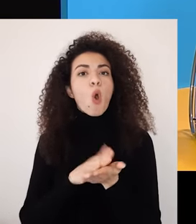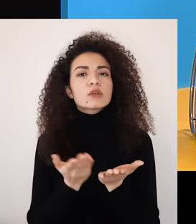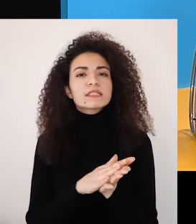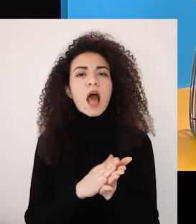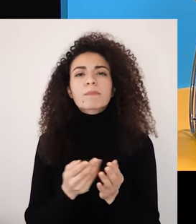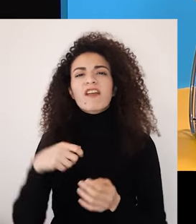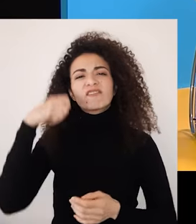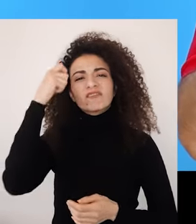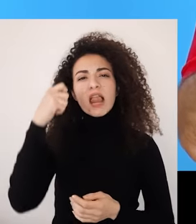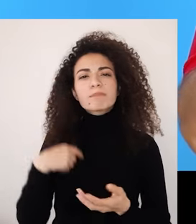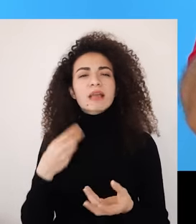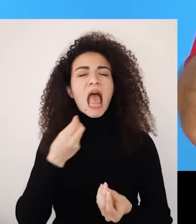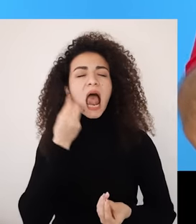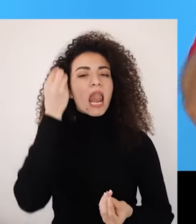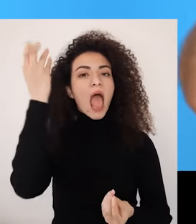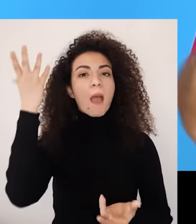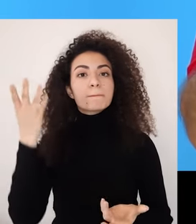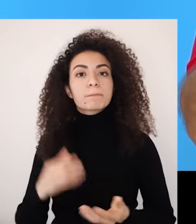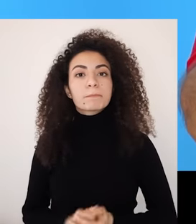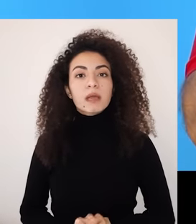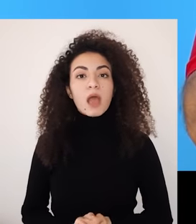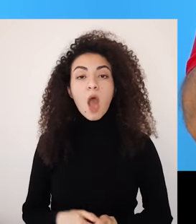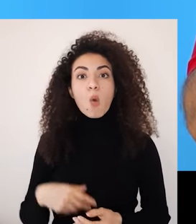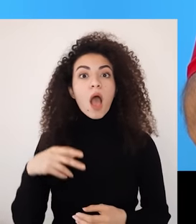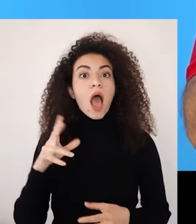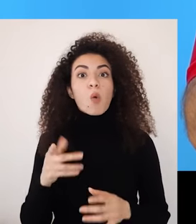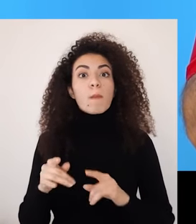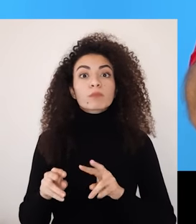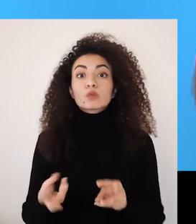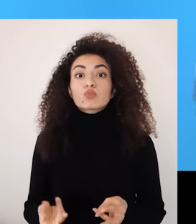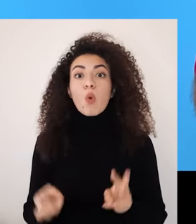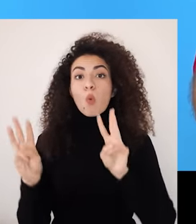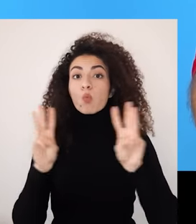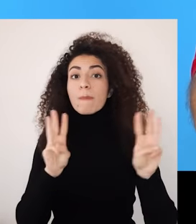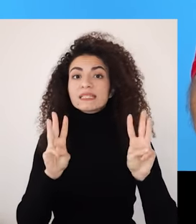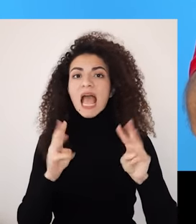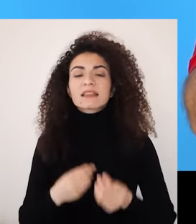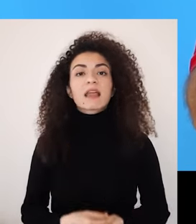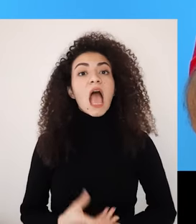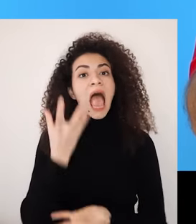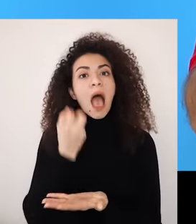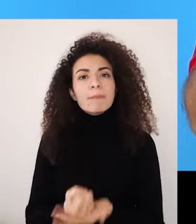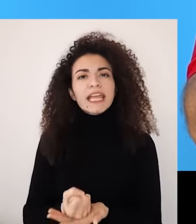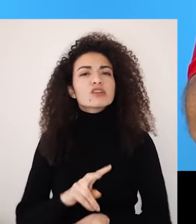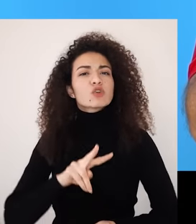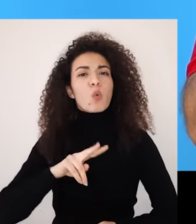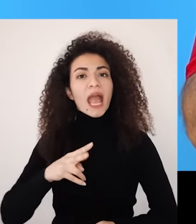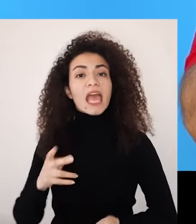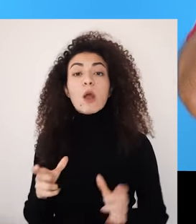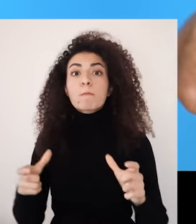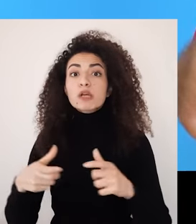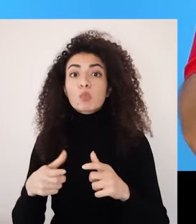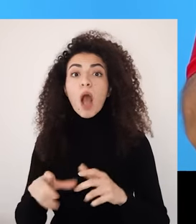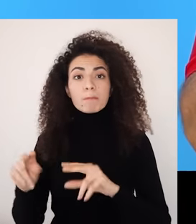بتفيدنا عند الحاجة مصادر الدعم متنوعة قد تكون أشخاص، أصدقاء، أهل مرشد أو مختص،